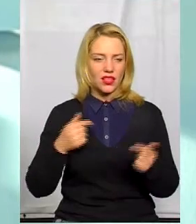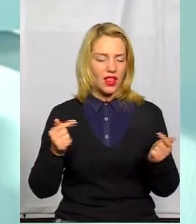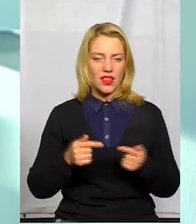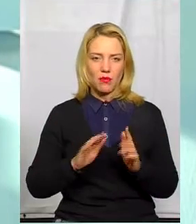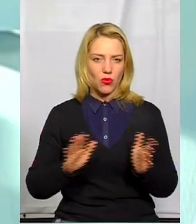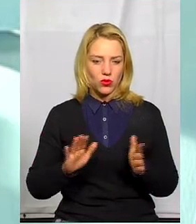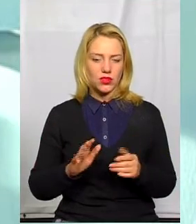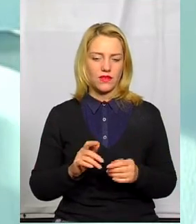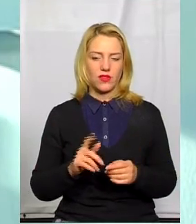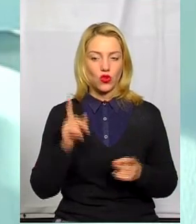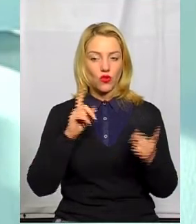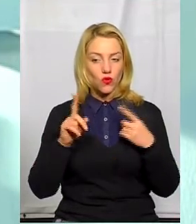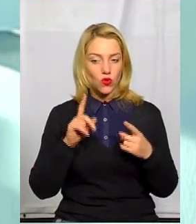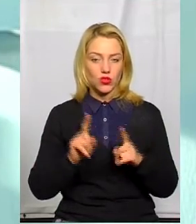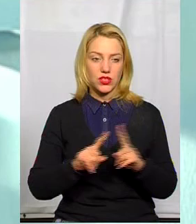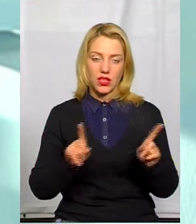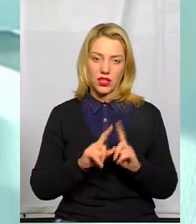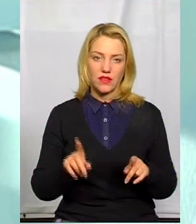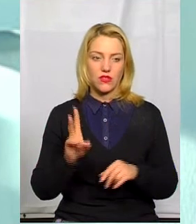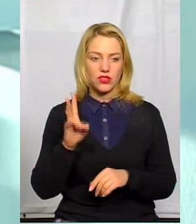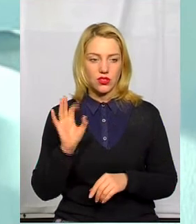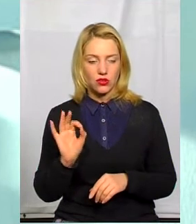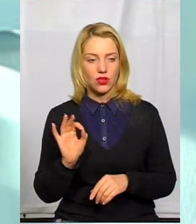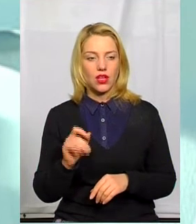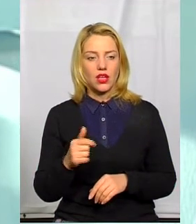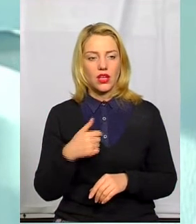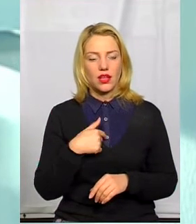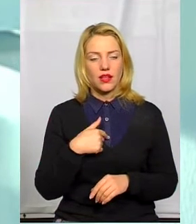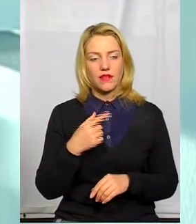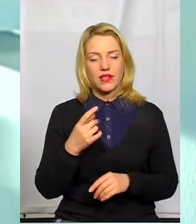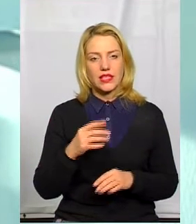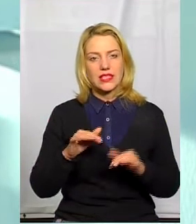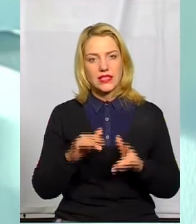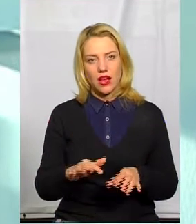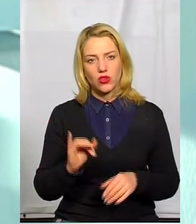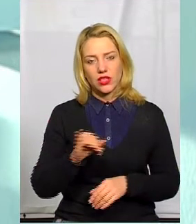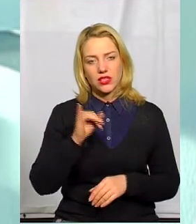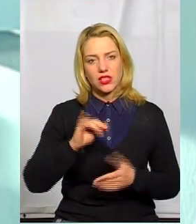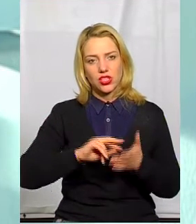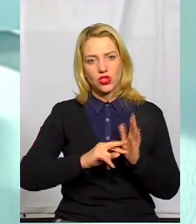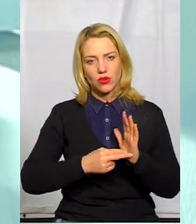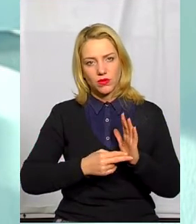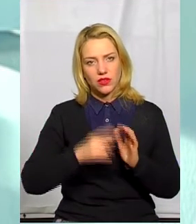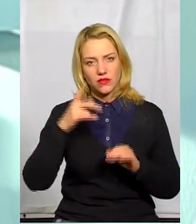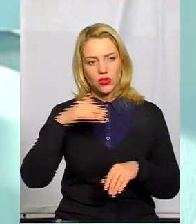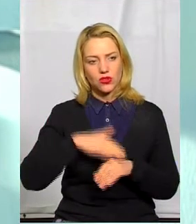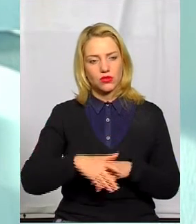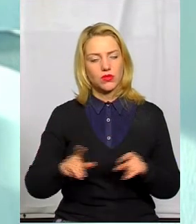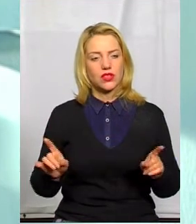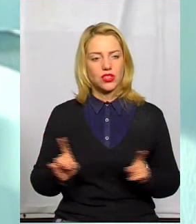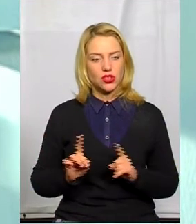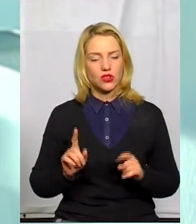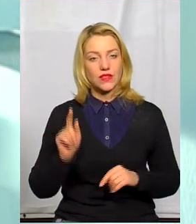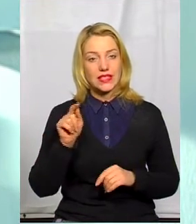креативності, тобто творчості, так, значить. Хоча, мені здається, в заходах історичного плану, ви розумієте, все-таки,